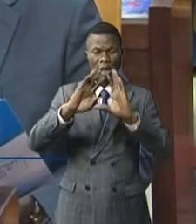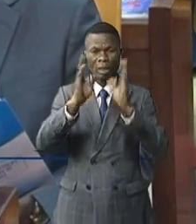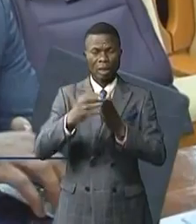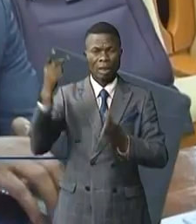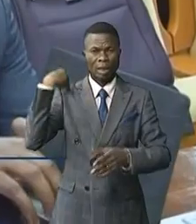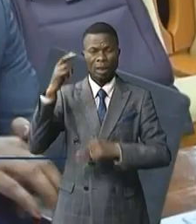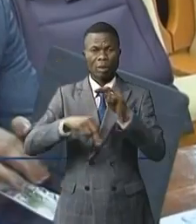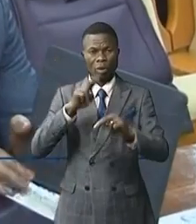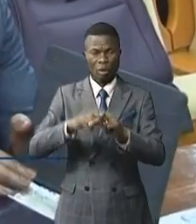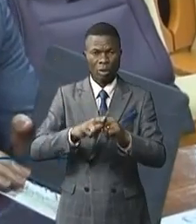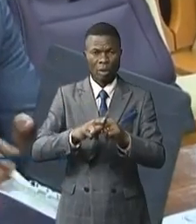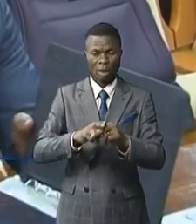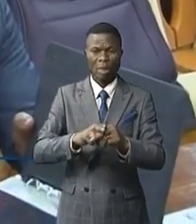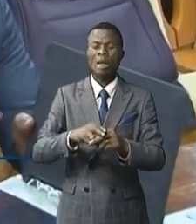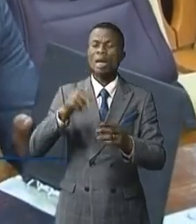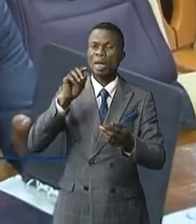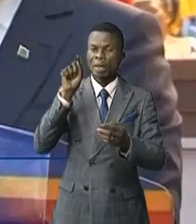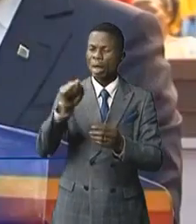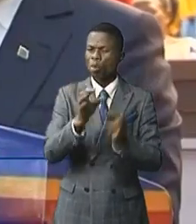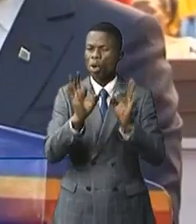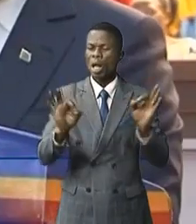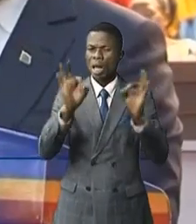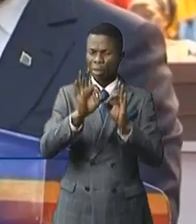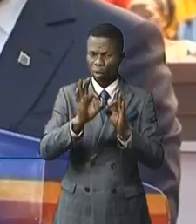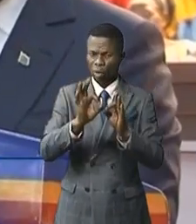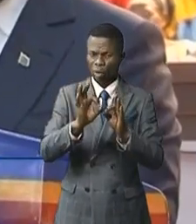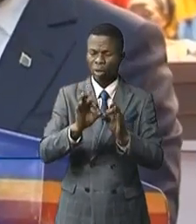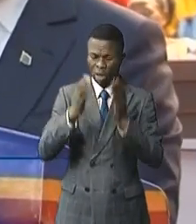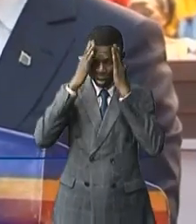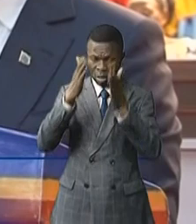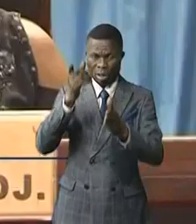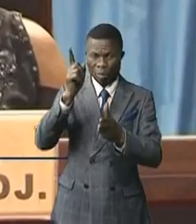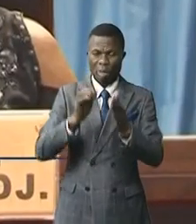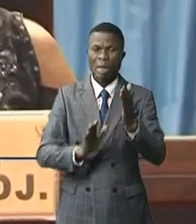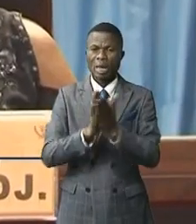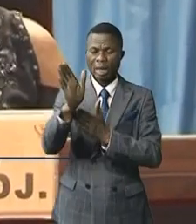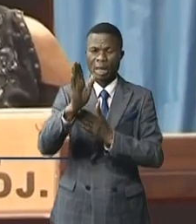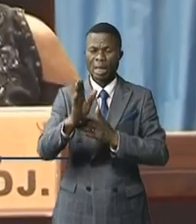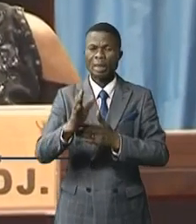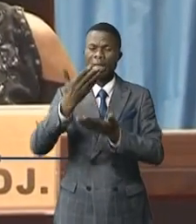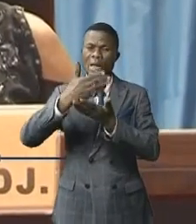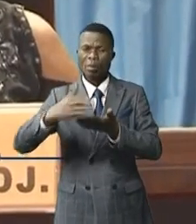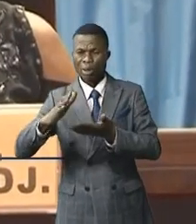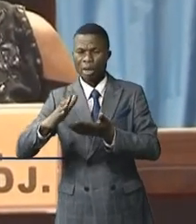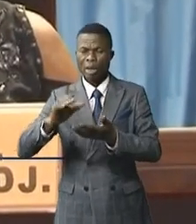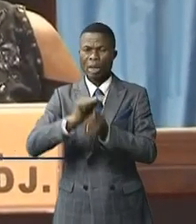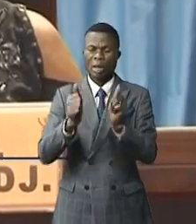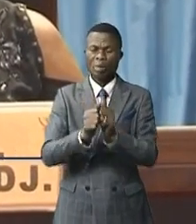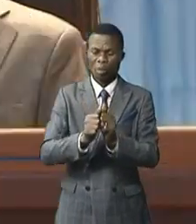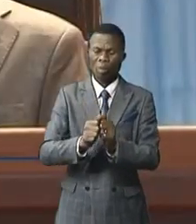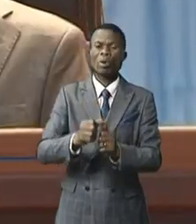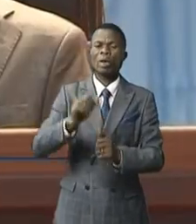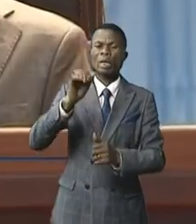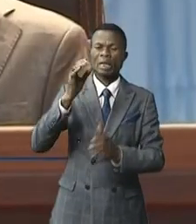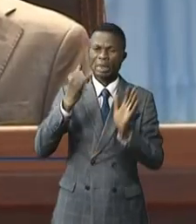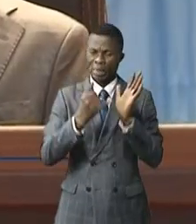nationaux les grandes articulations, dont les sous-bassements reposent sur 15 piliers répartis autour des six axes, à savoir